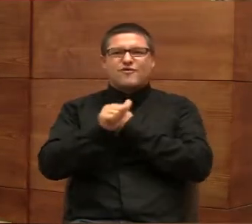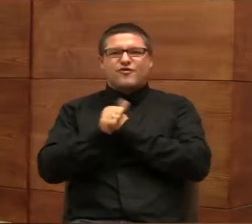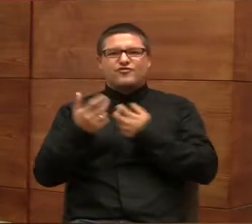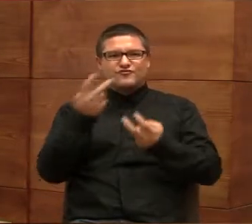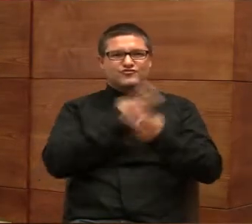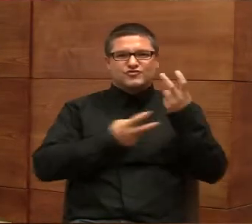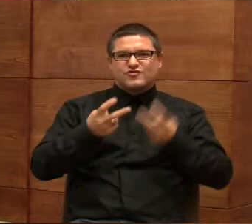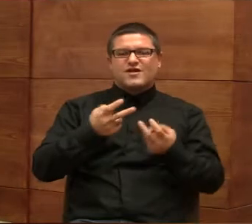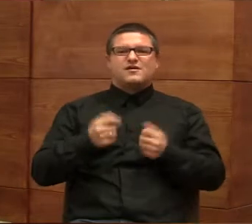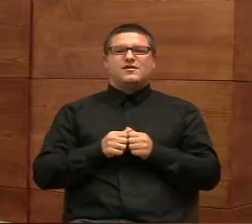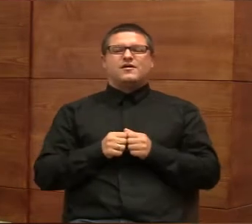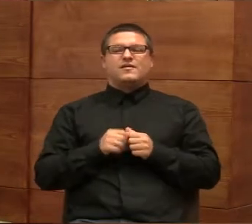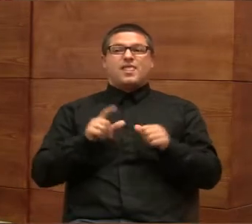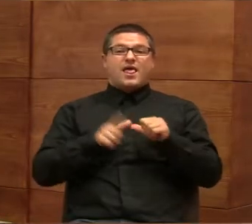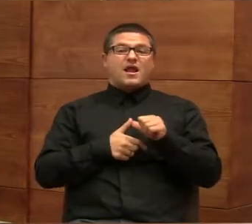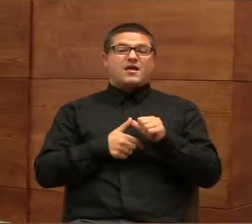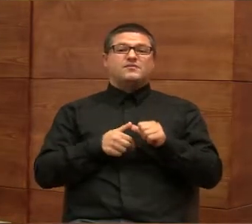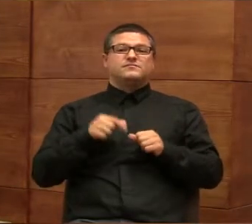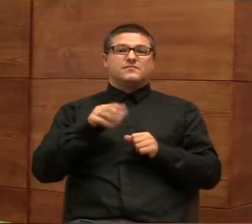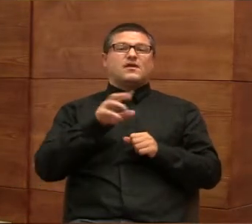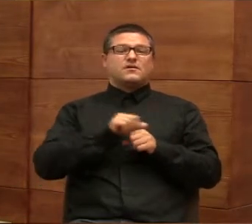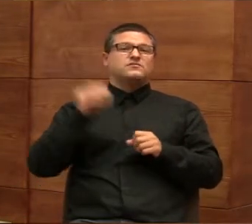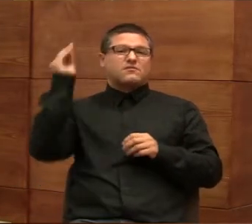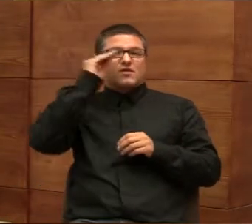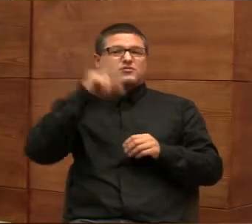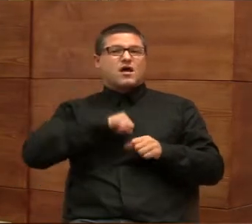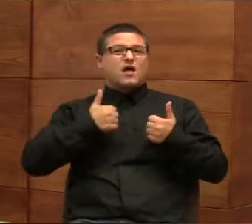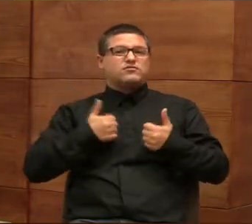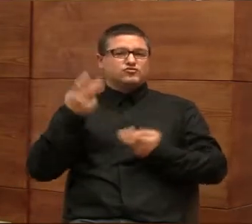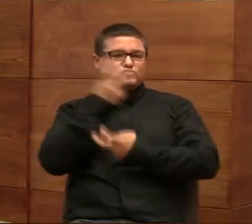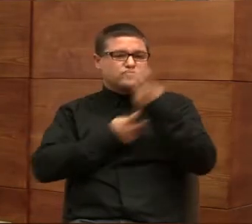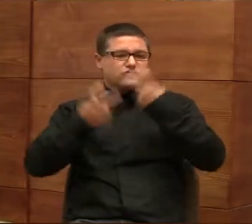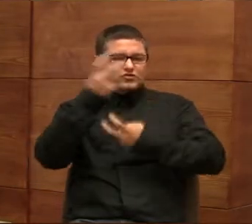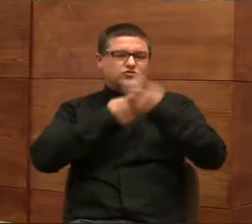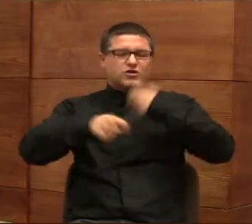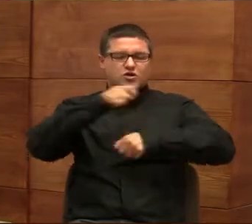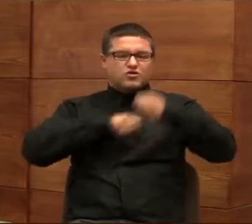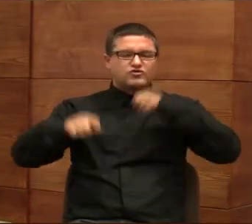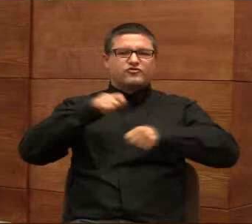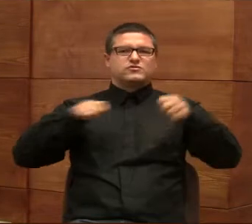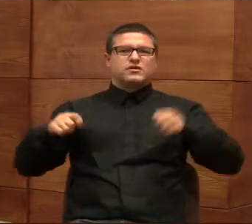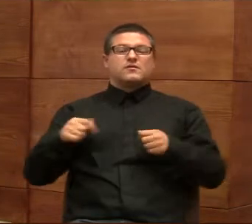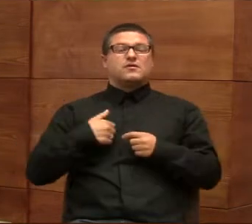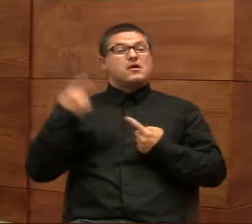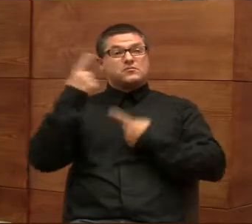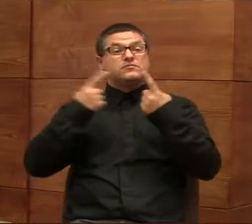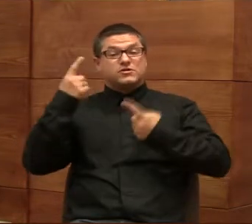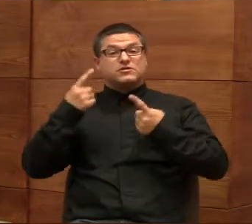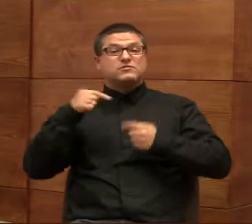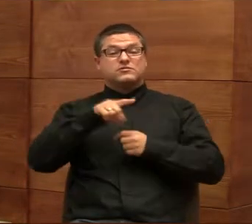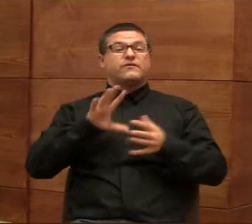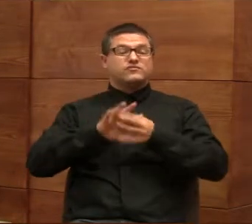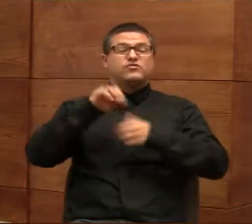natomiast tak jestem nauczony, żeby szukać rozwiązań i myślę sobie, że ta